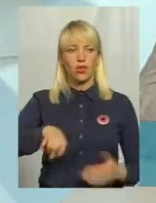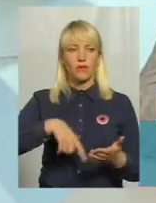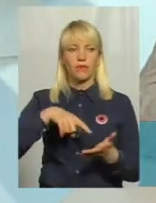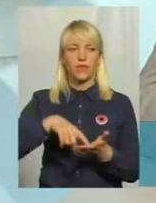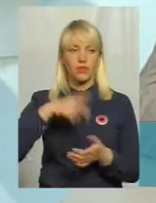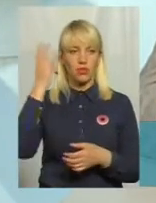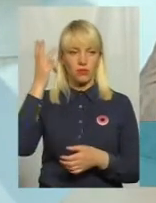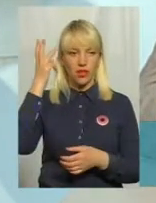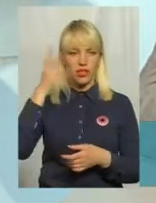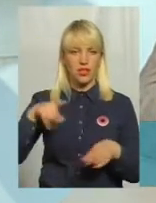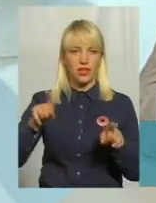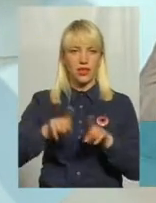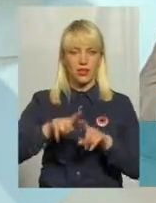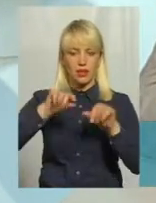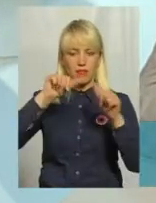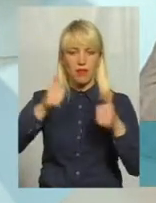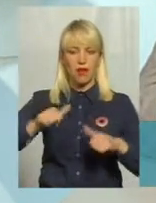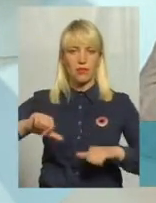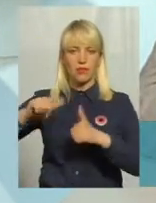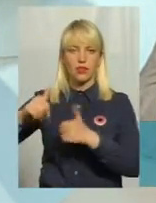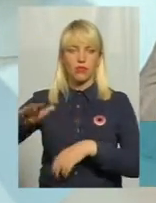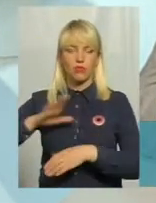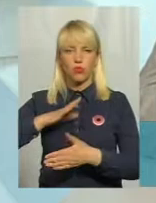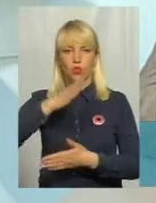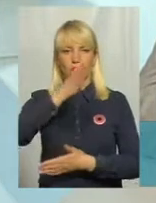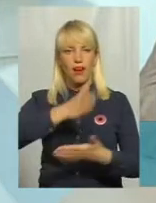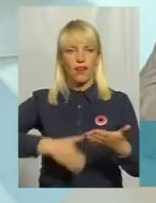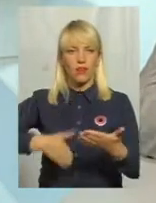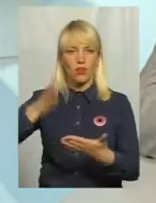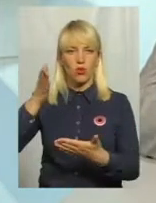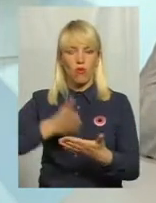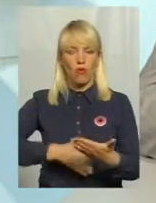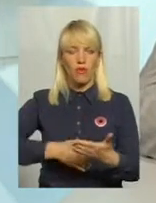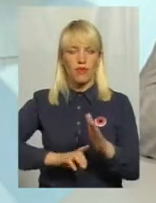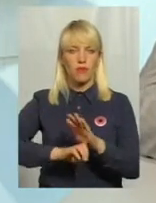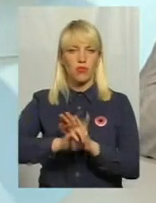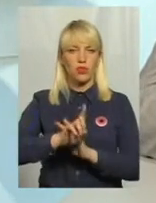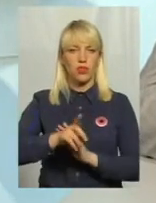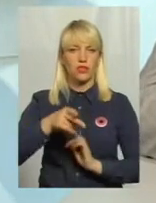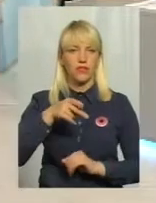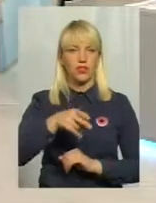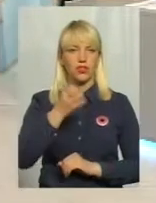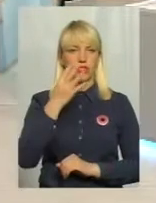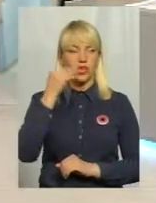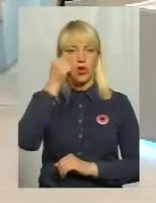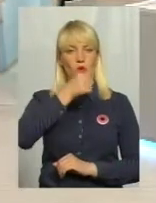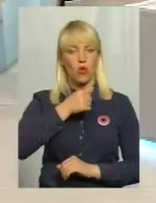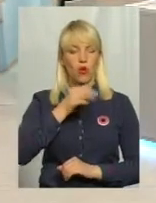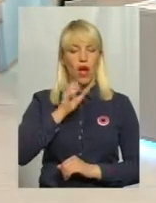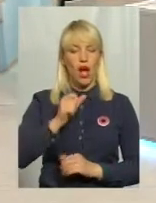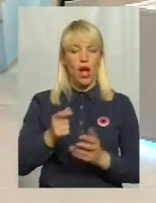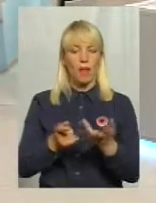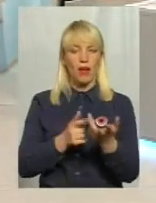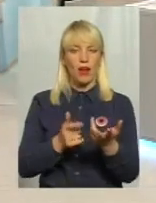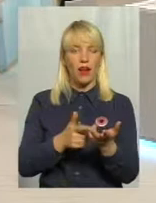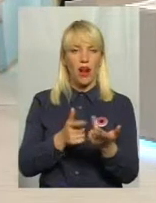такі пам'ятки були ліквідовані, відповідно, починаючи з 2014 року. А перераховані